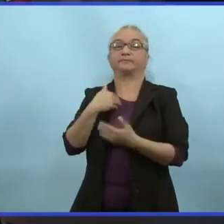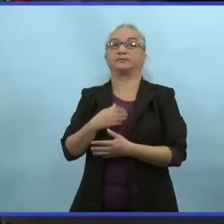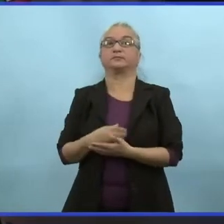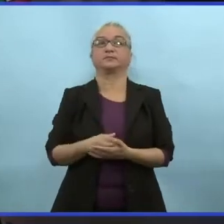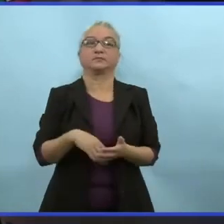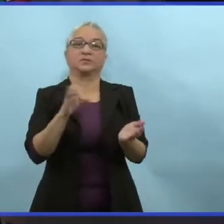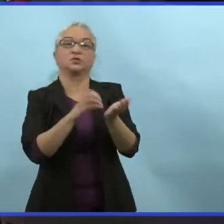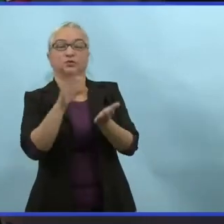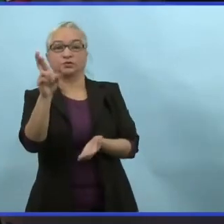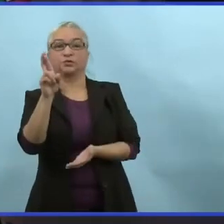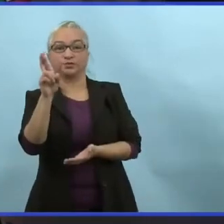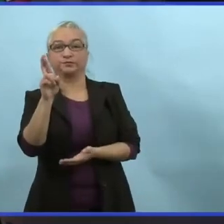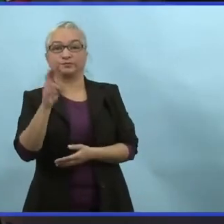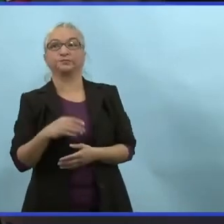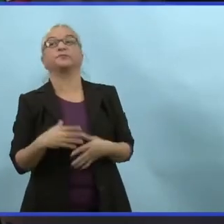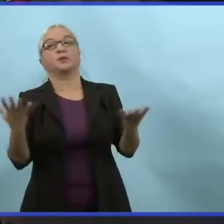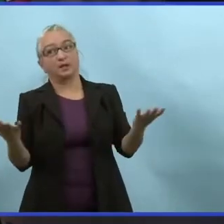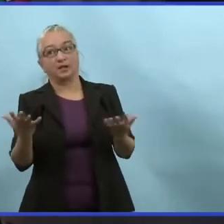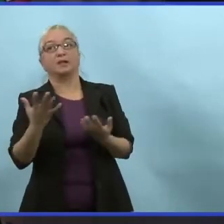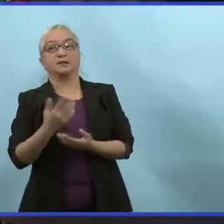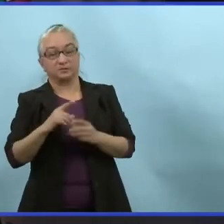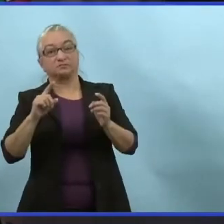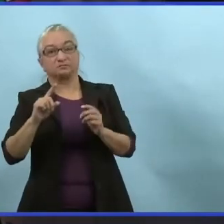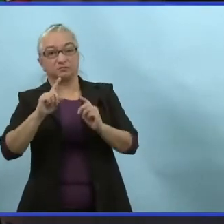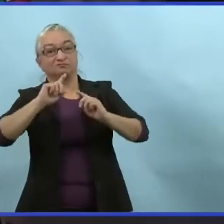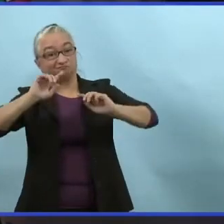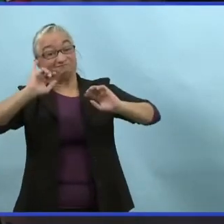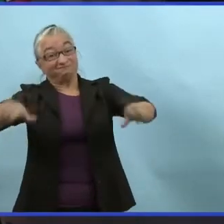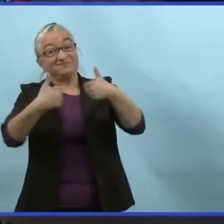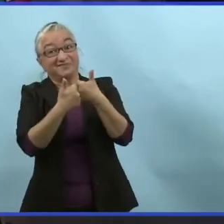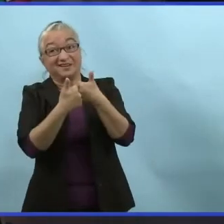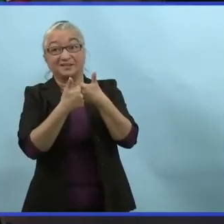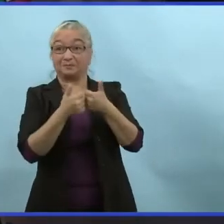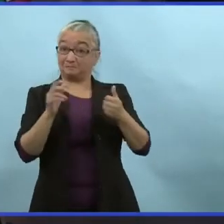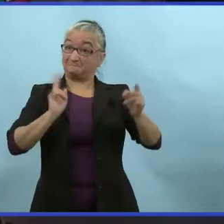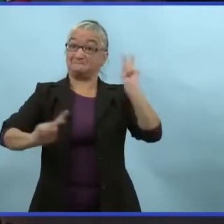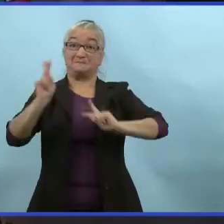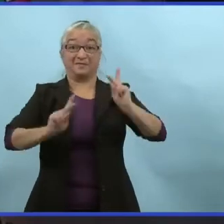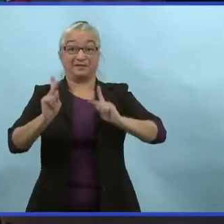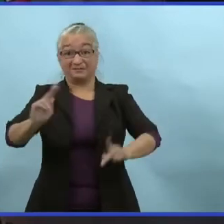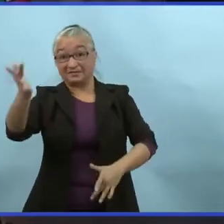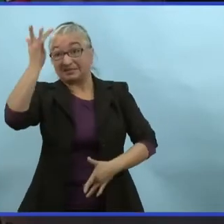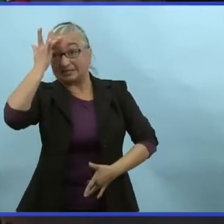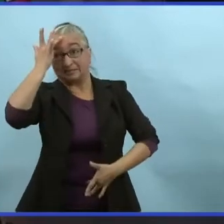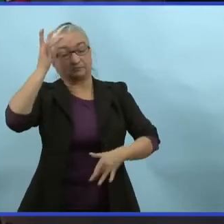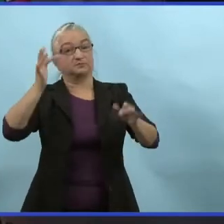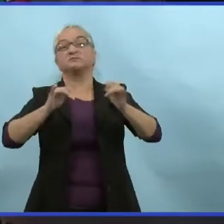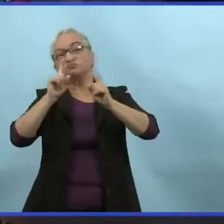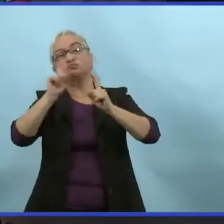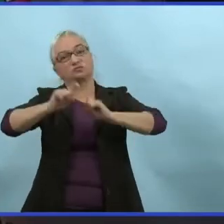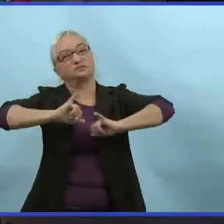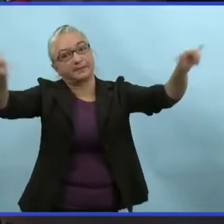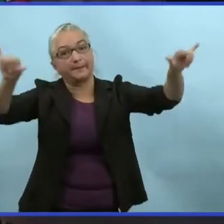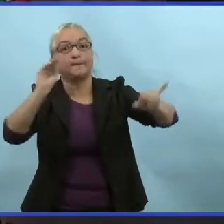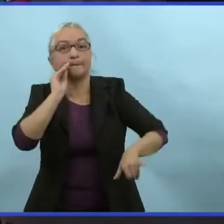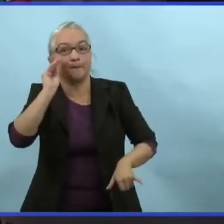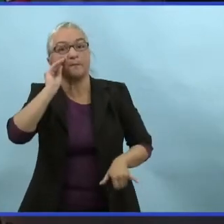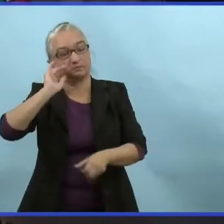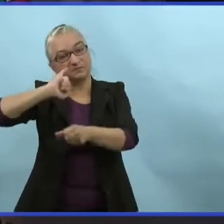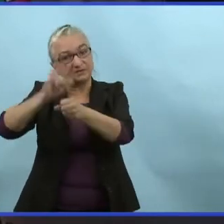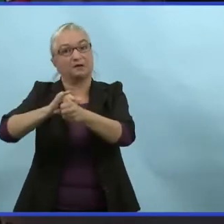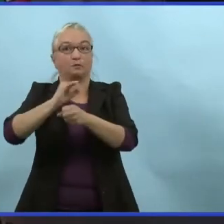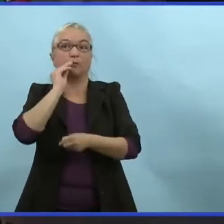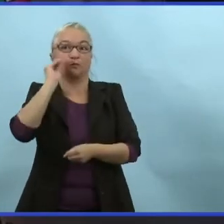travail ou à l'école? C'est un défi additionnel pour la réponse à la COVID. Il faut rester à la maison quand